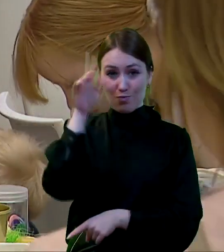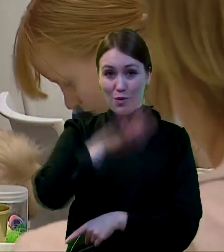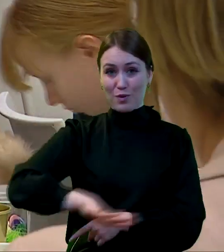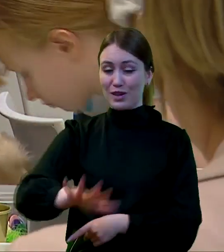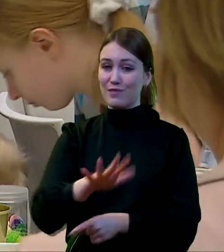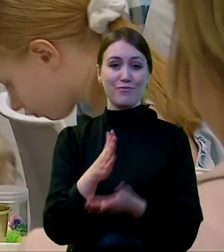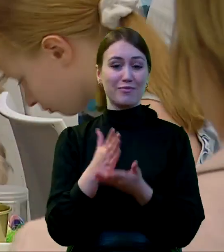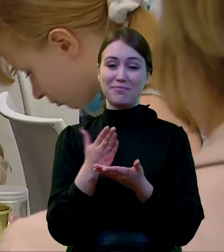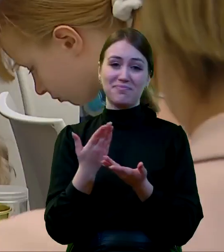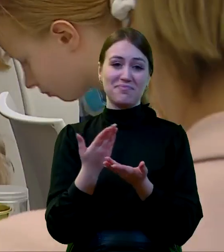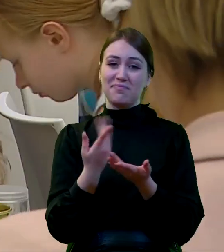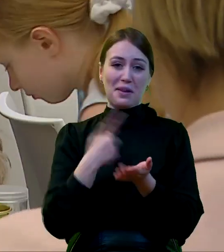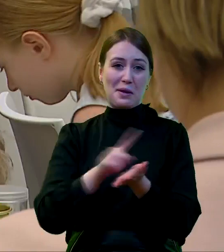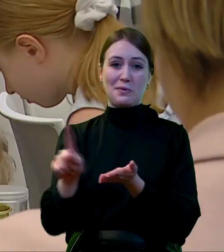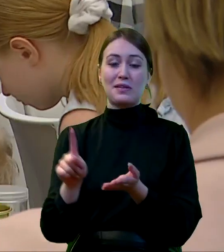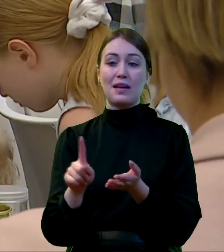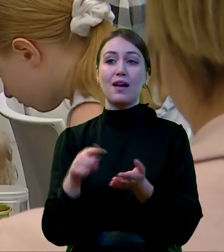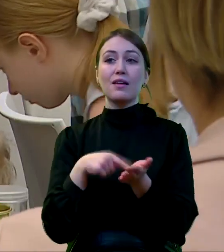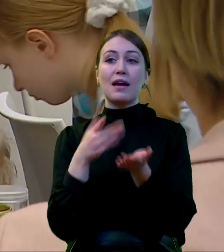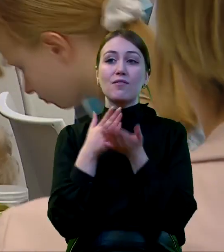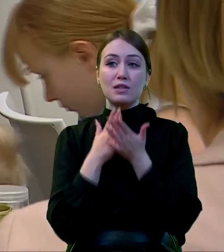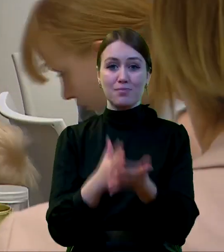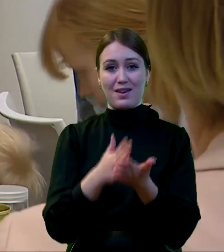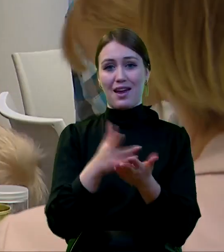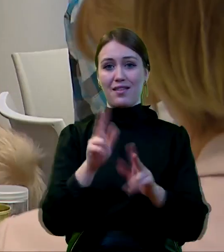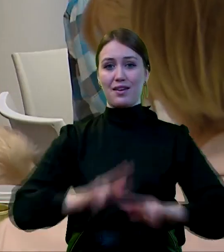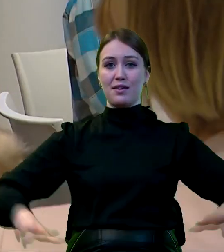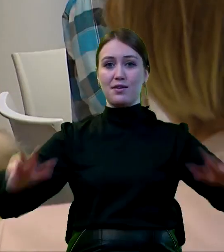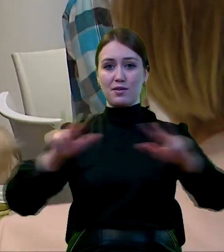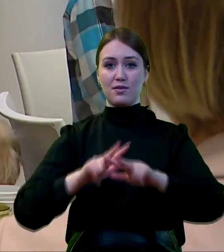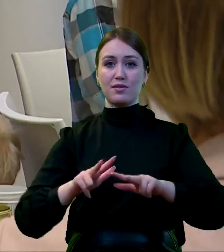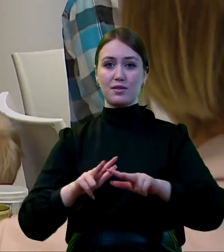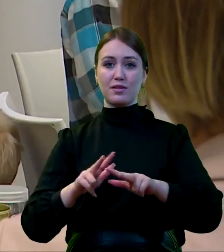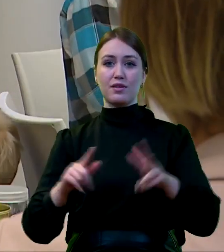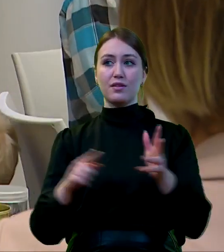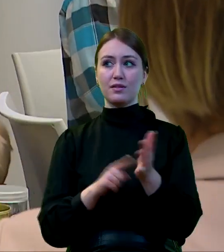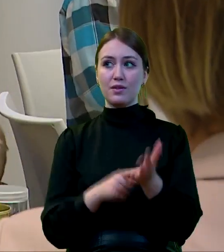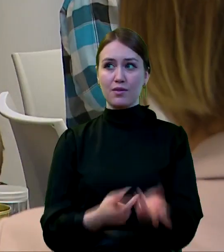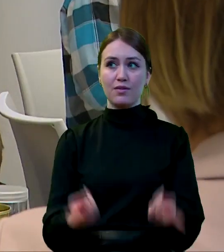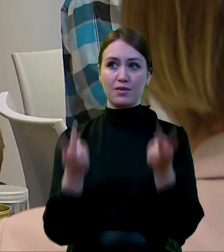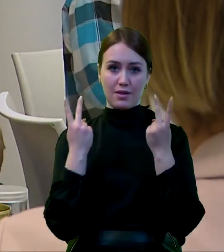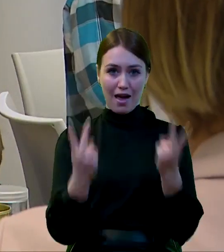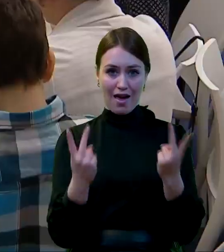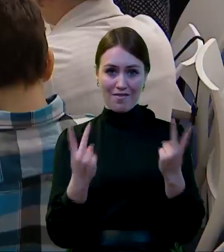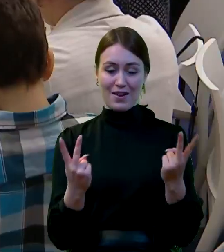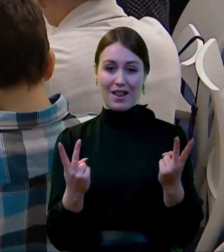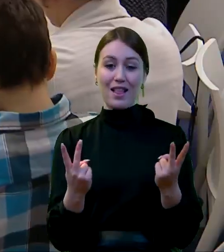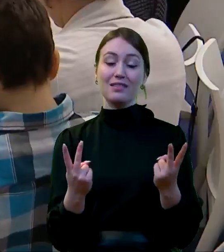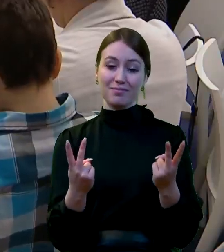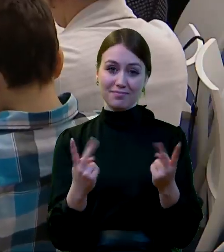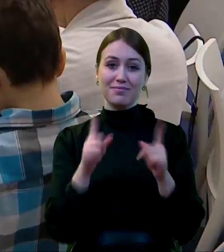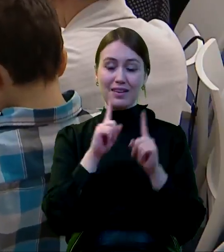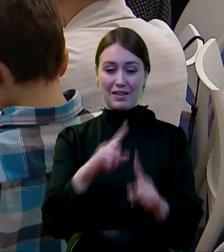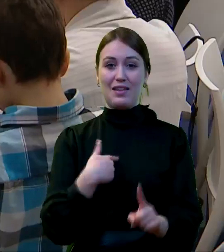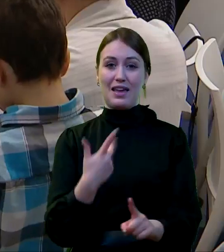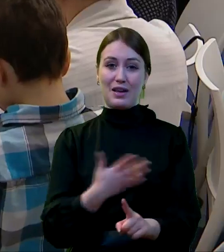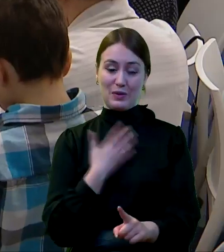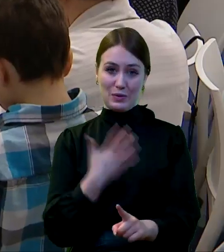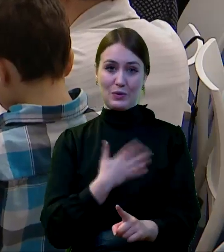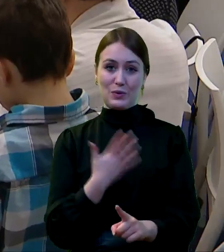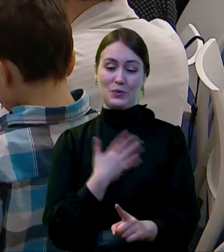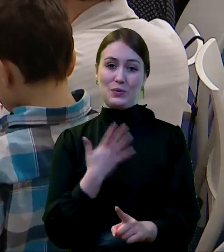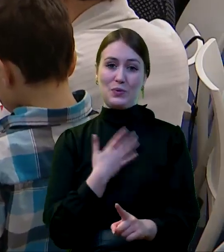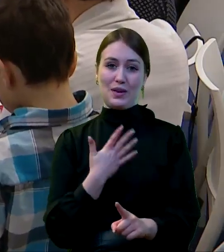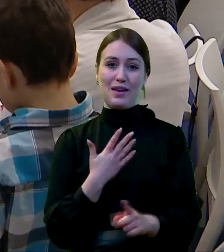nie da rady. I to wspieranie rodziny jest tutaj najważniejsze. Więc ja na pewno odczuwam to